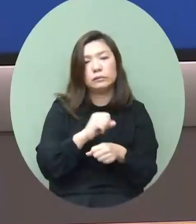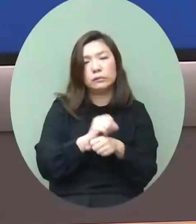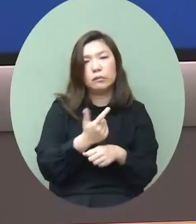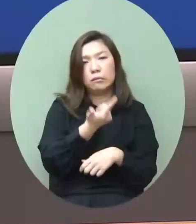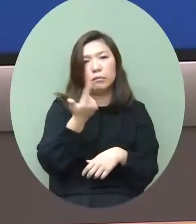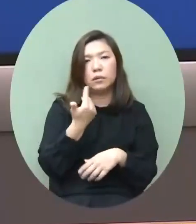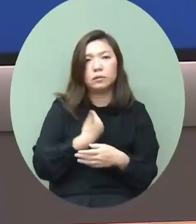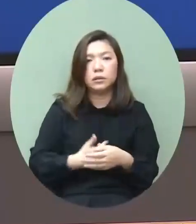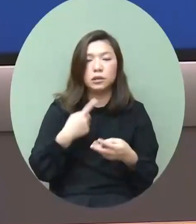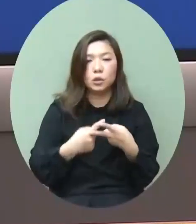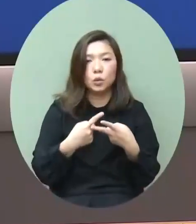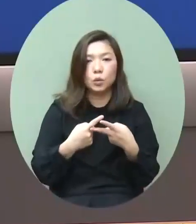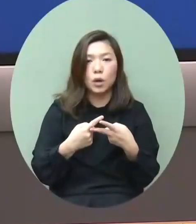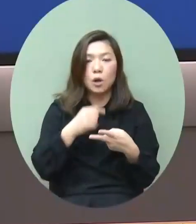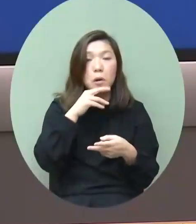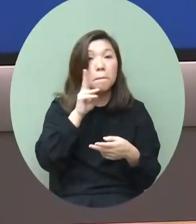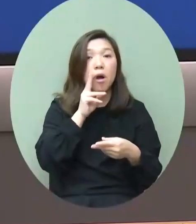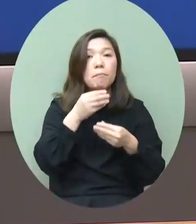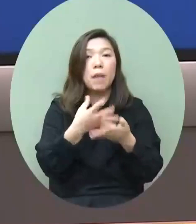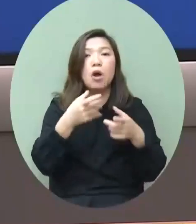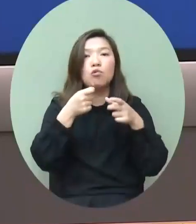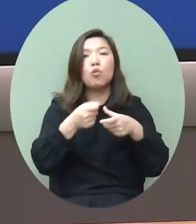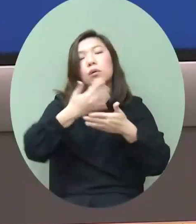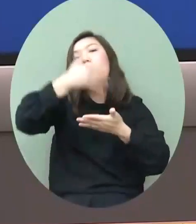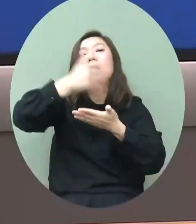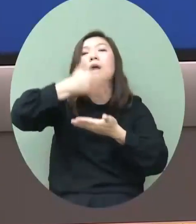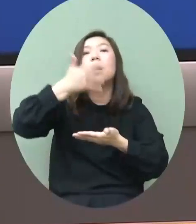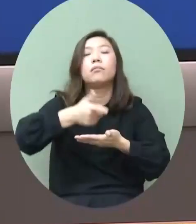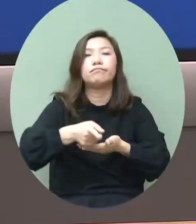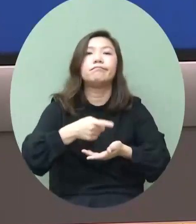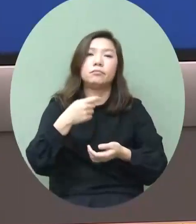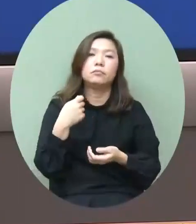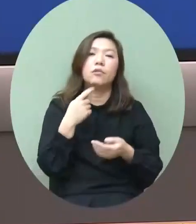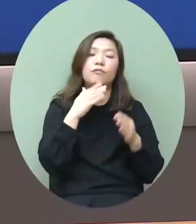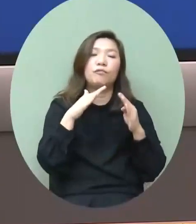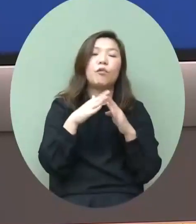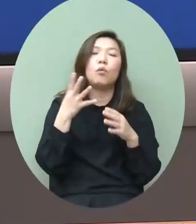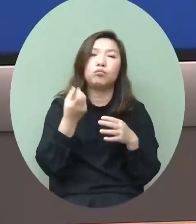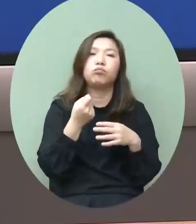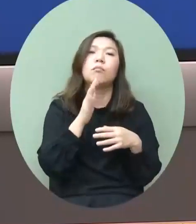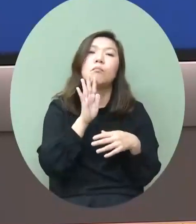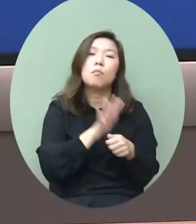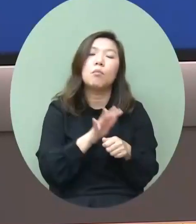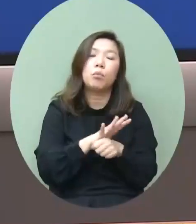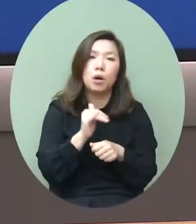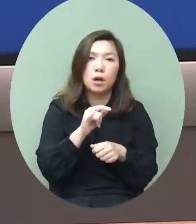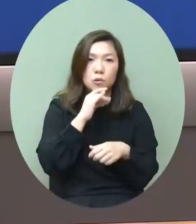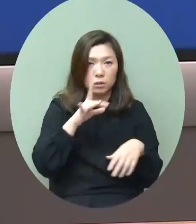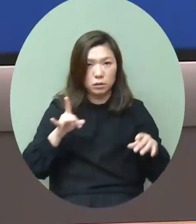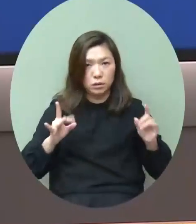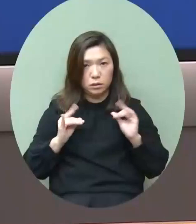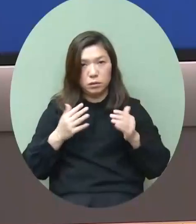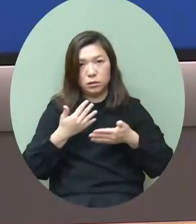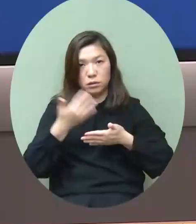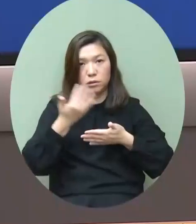因為如果只是派發去一些公共屋邨我們就有房屋處在這裡協助如果是私人的屋